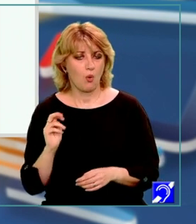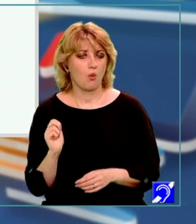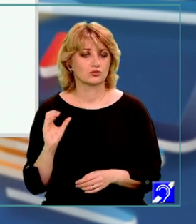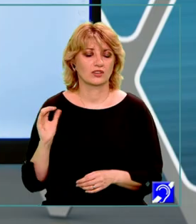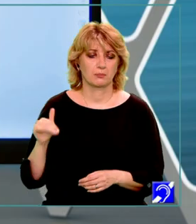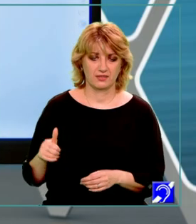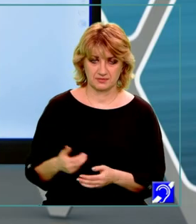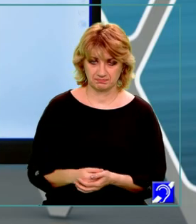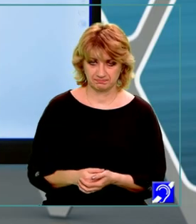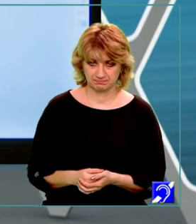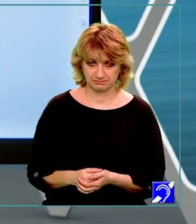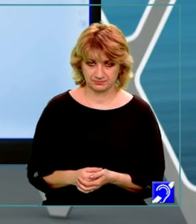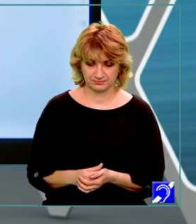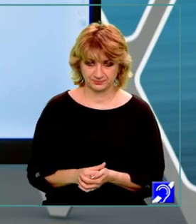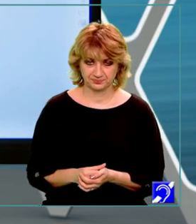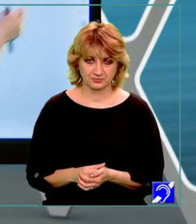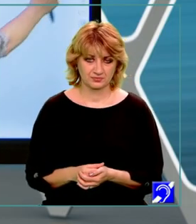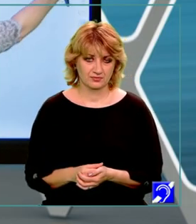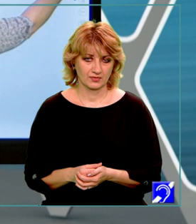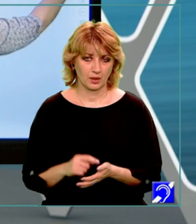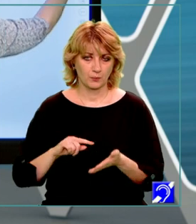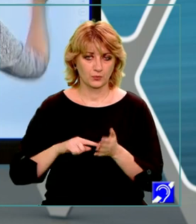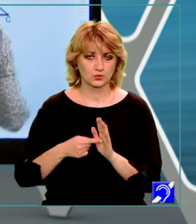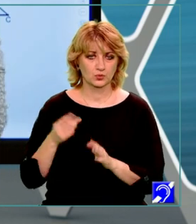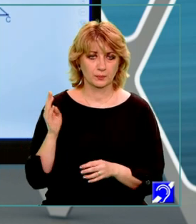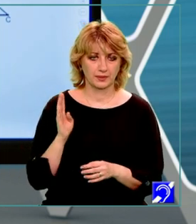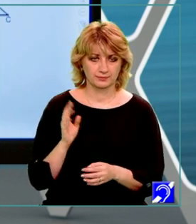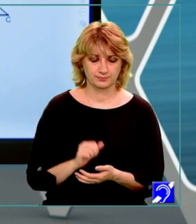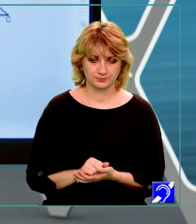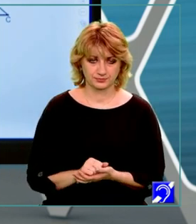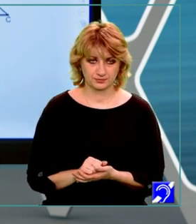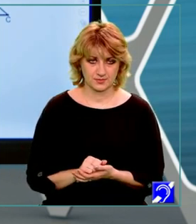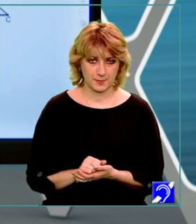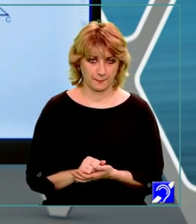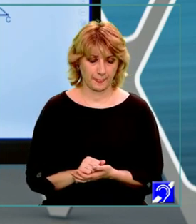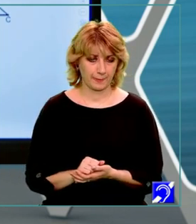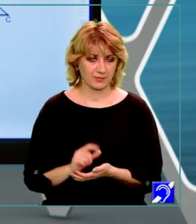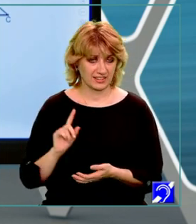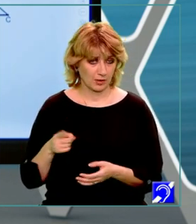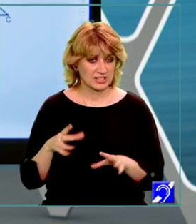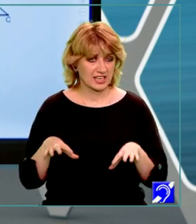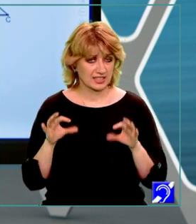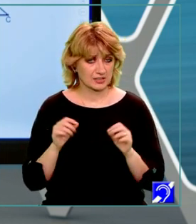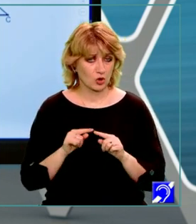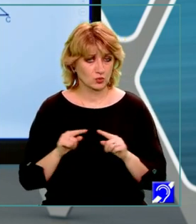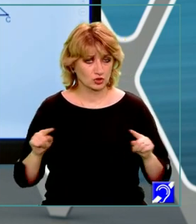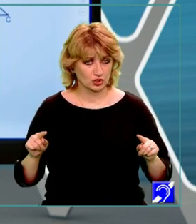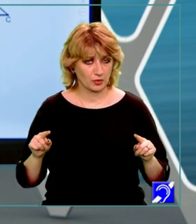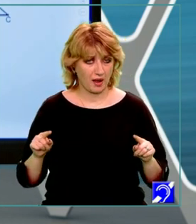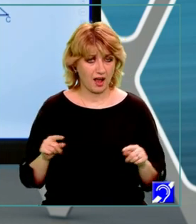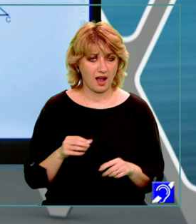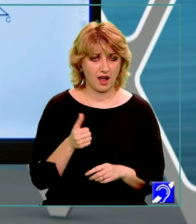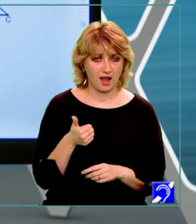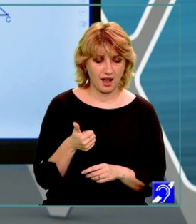cm Punctul B trebuie să determinăm lungimea segmentului